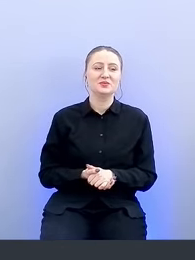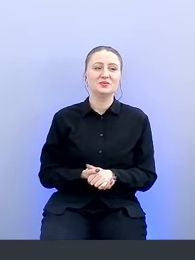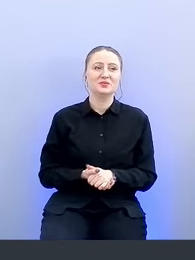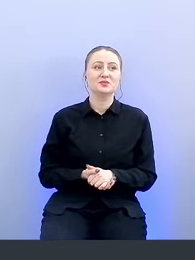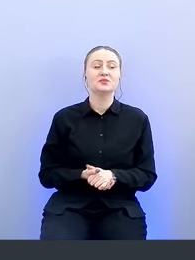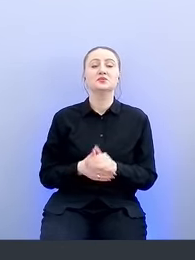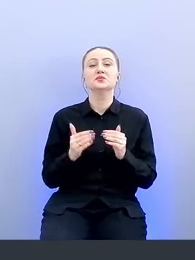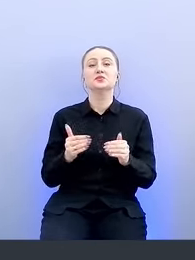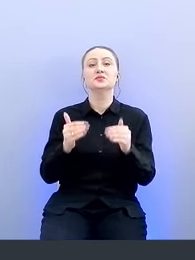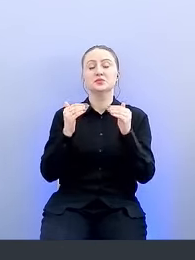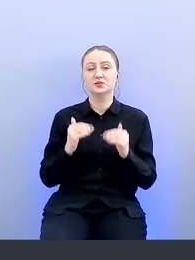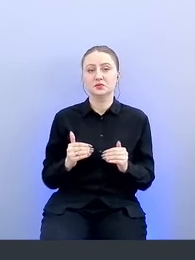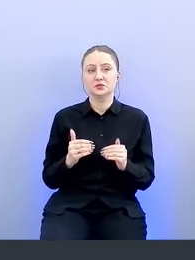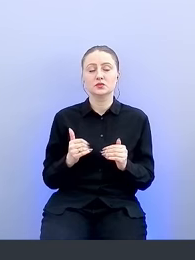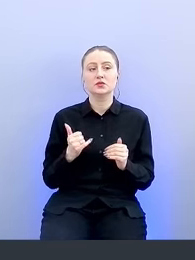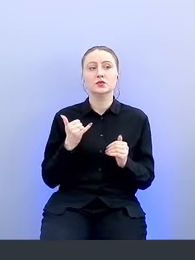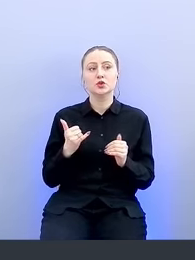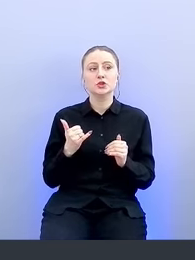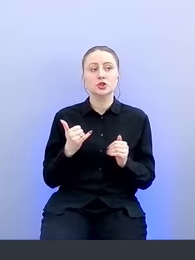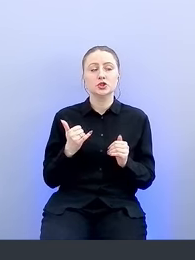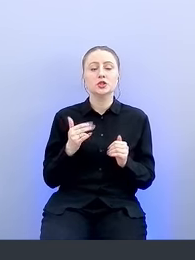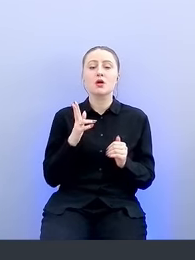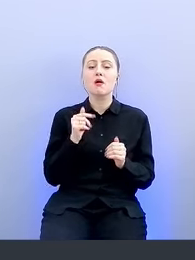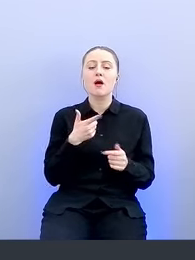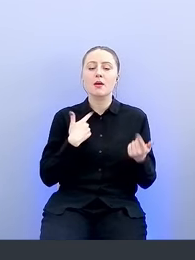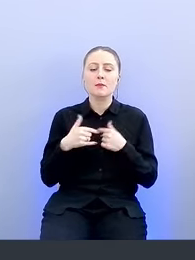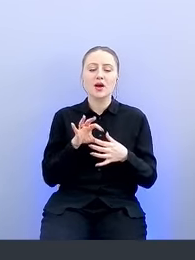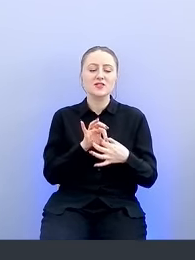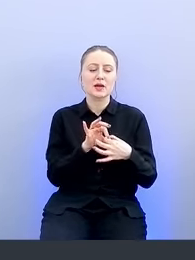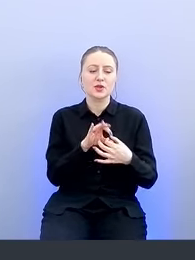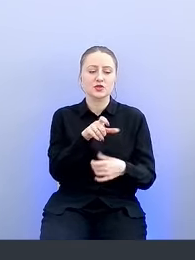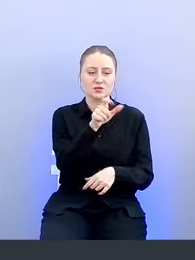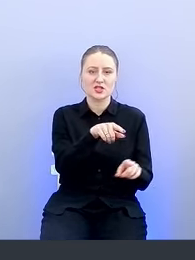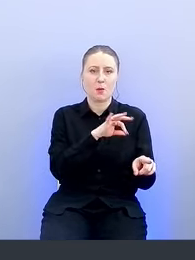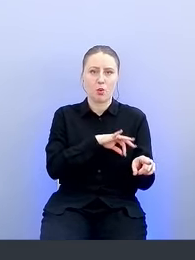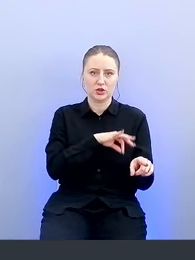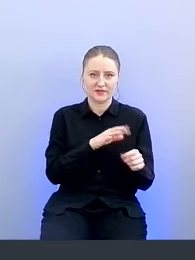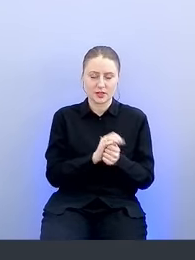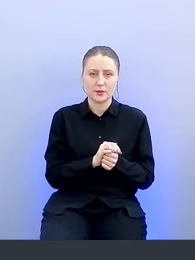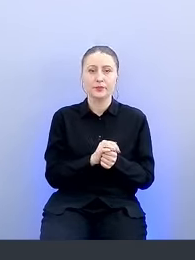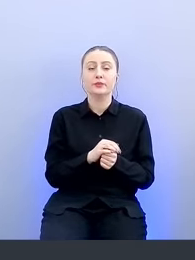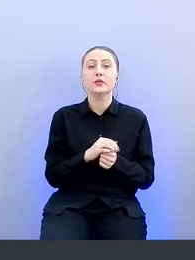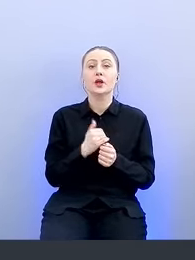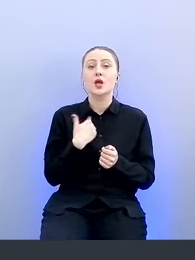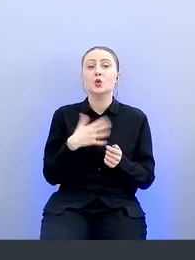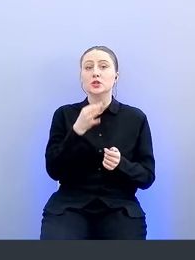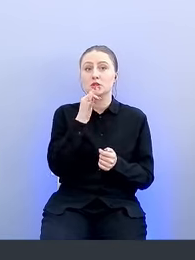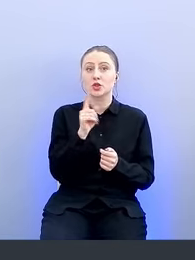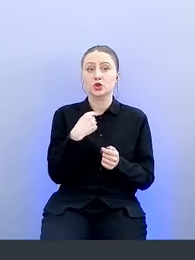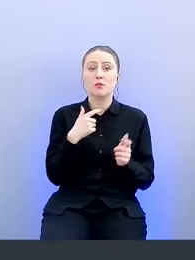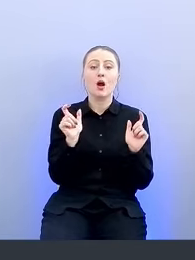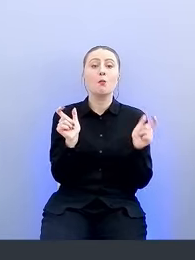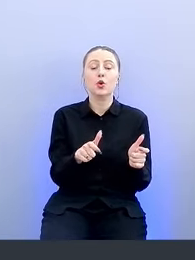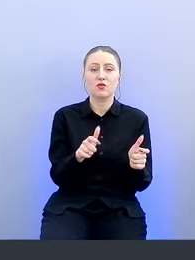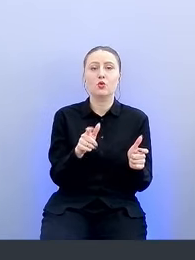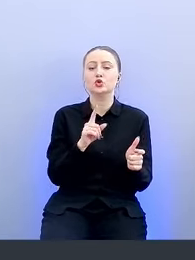Теперь перейдем немножечко к тому, как мы взаимодействуем с пользователем. Изначально я сказала, что блокировка… Мы выбирали из того, что